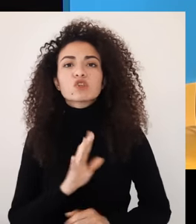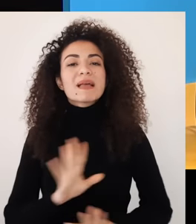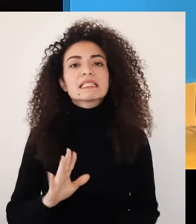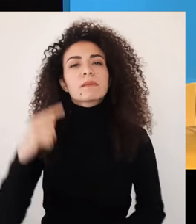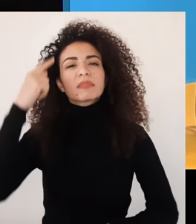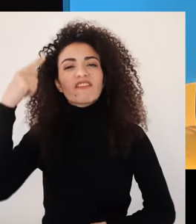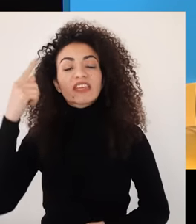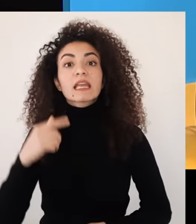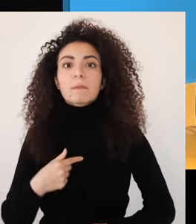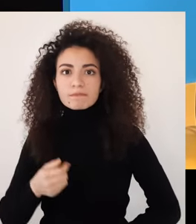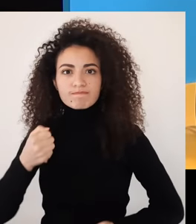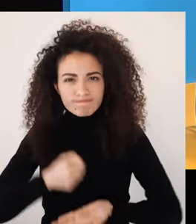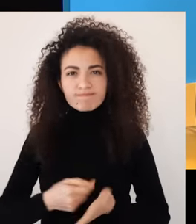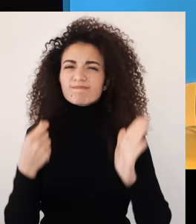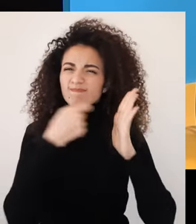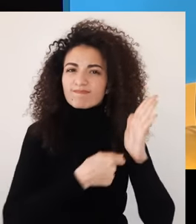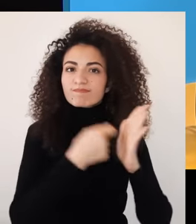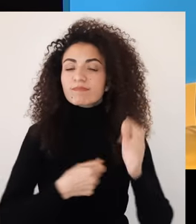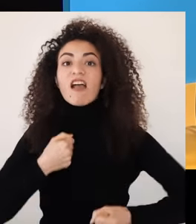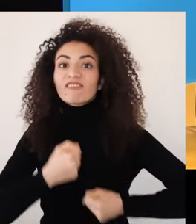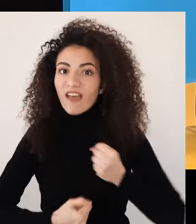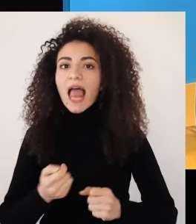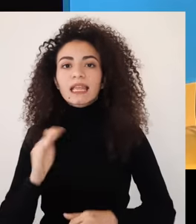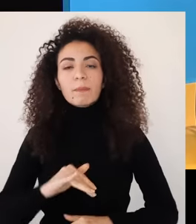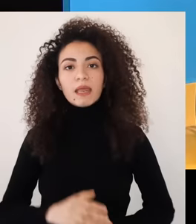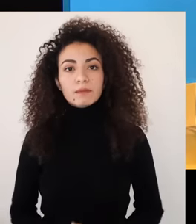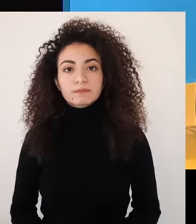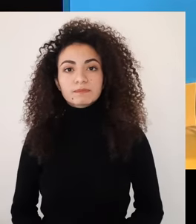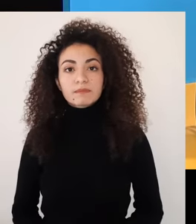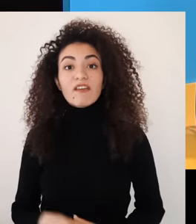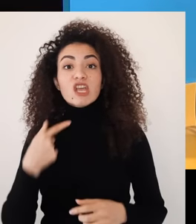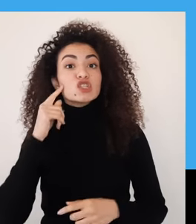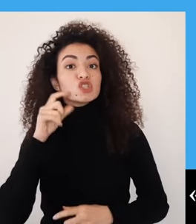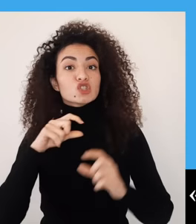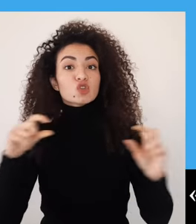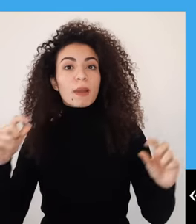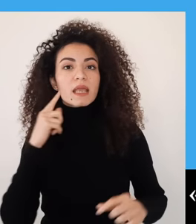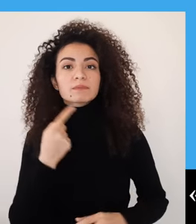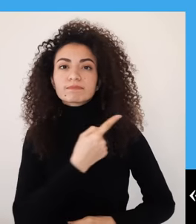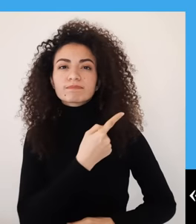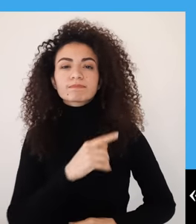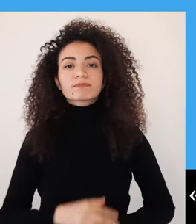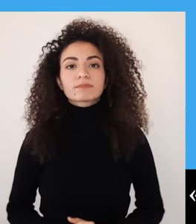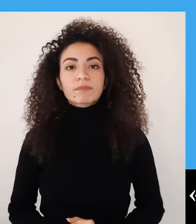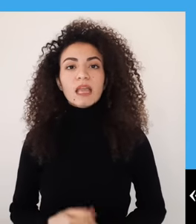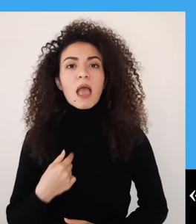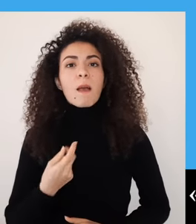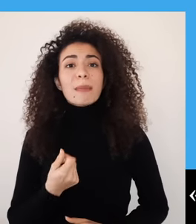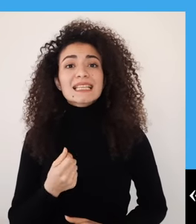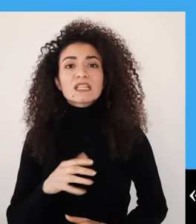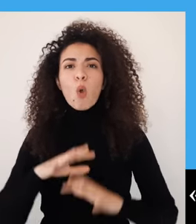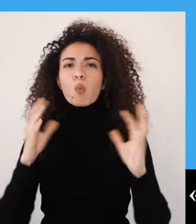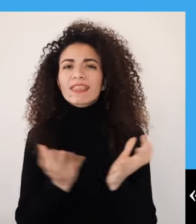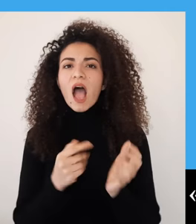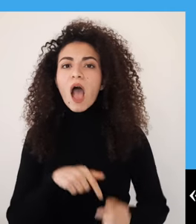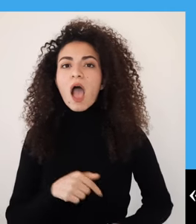رح نعمل اختبار تطبيئي مباشر إذا عطيتكن هالجملة كيف بتكملوها؟ بس فكر بوضع عالمنا بشعر